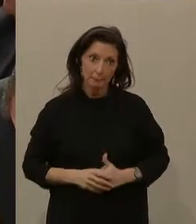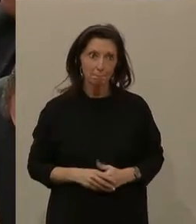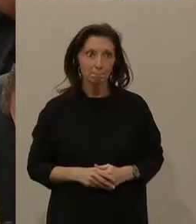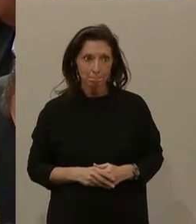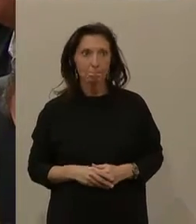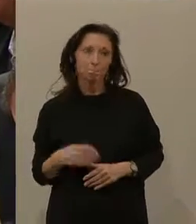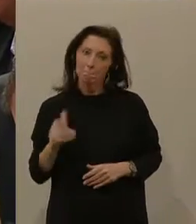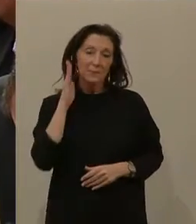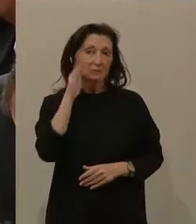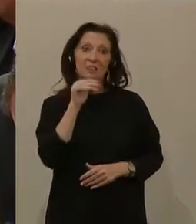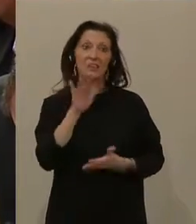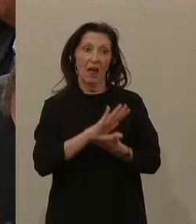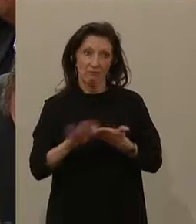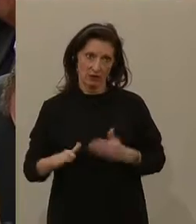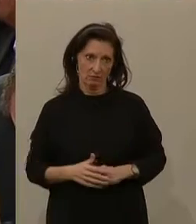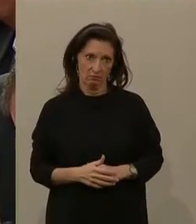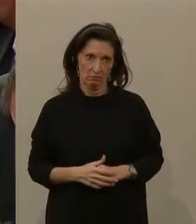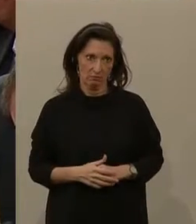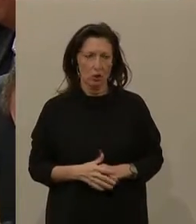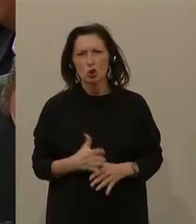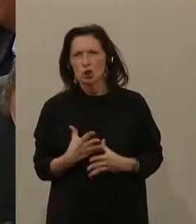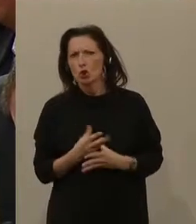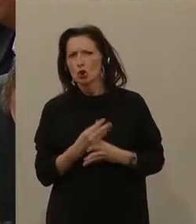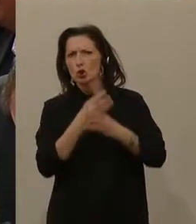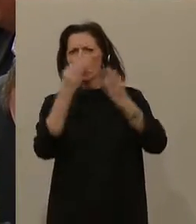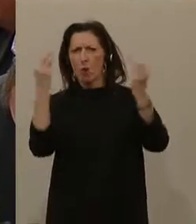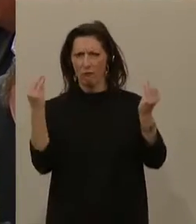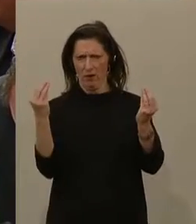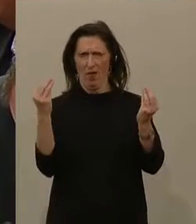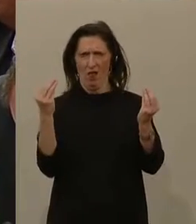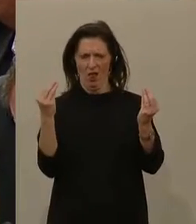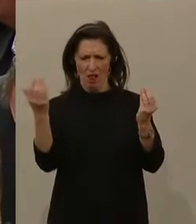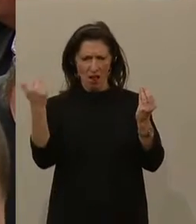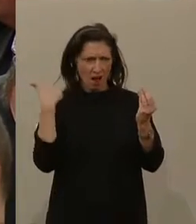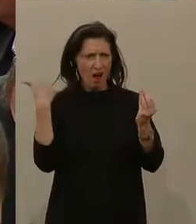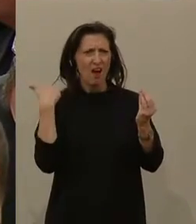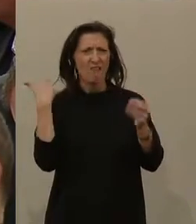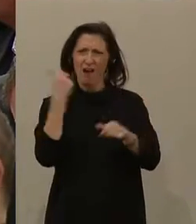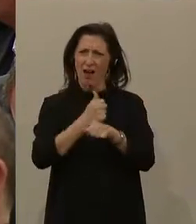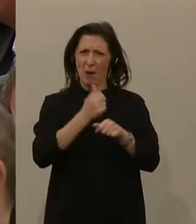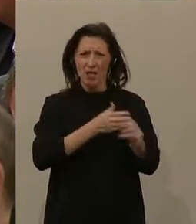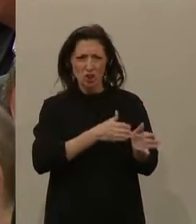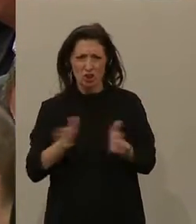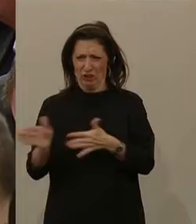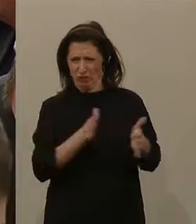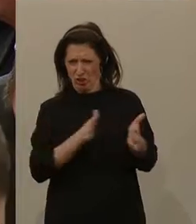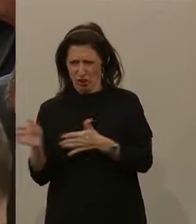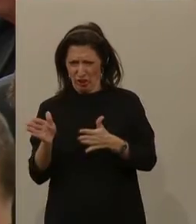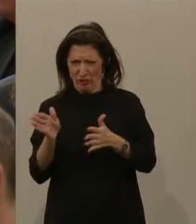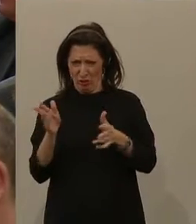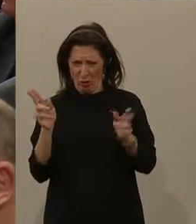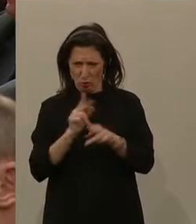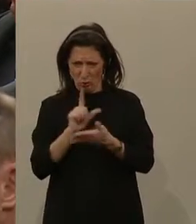einfach werden. Man kann nicht so viel Fehlentwicklung innerhalb von kurzer Zeit wiedergutmachen. Das geht nicht.